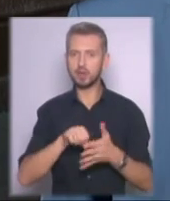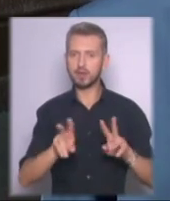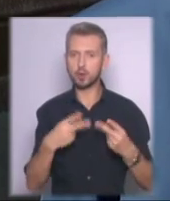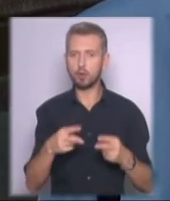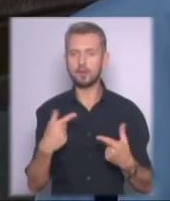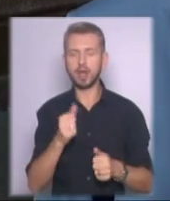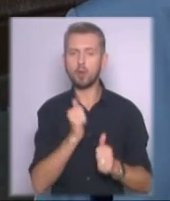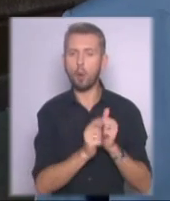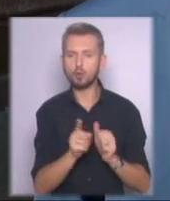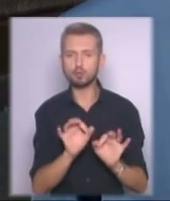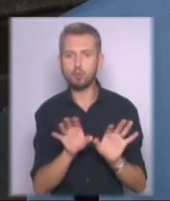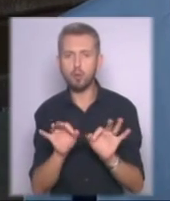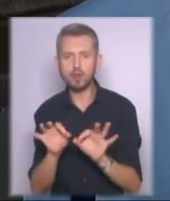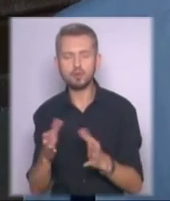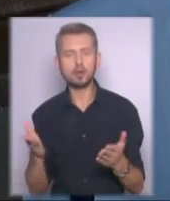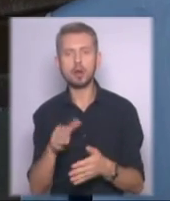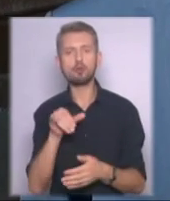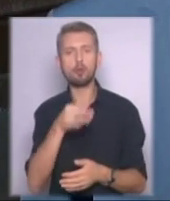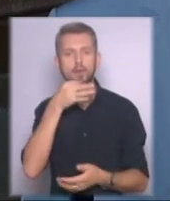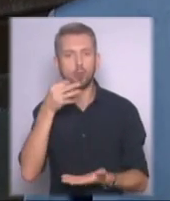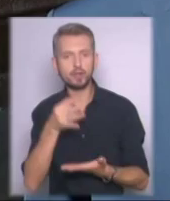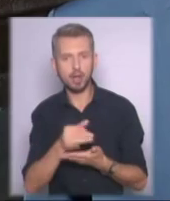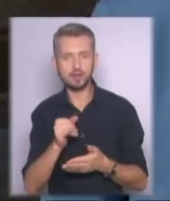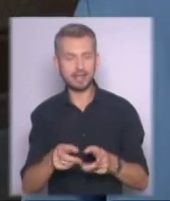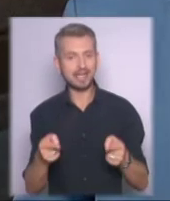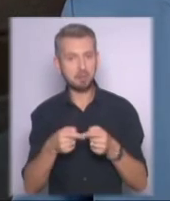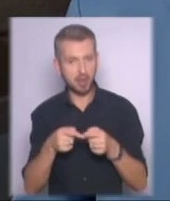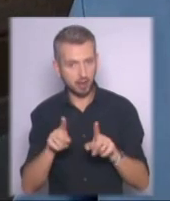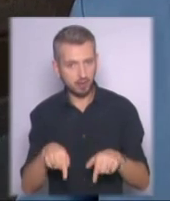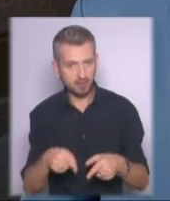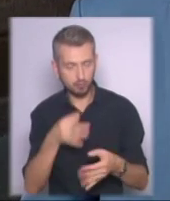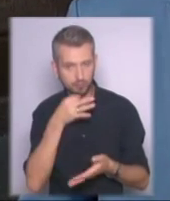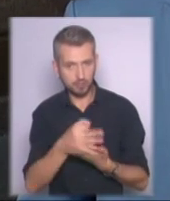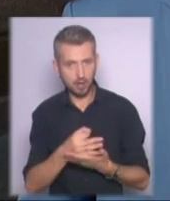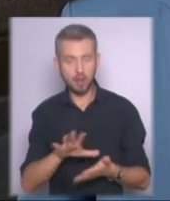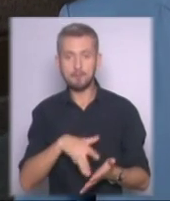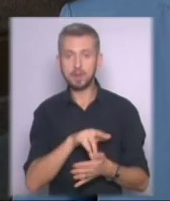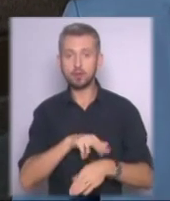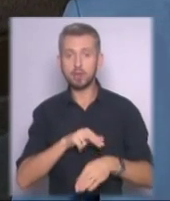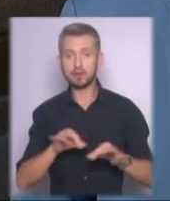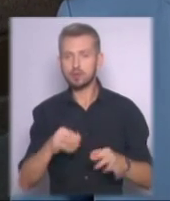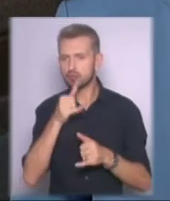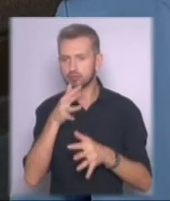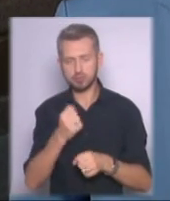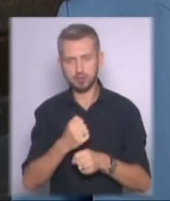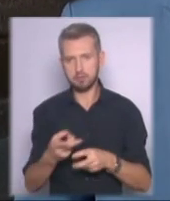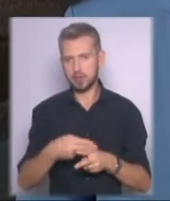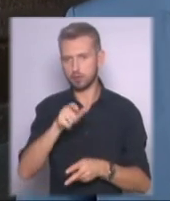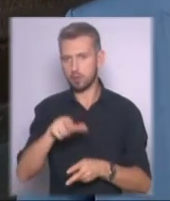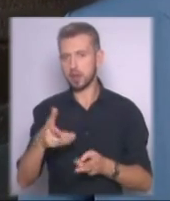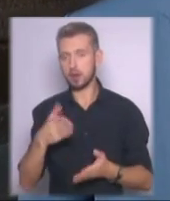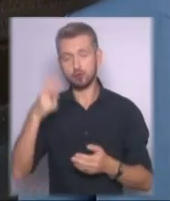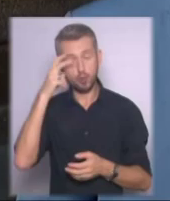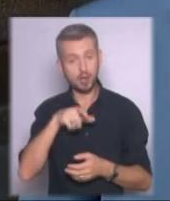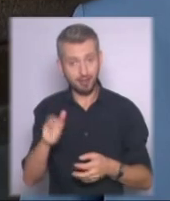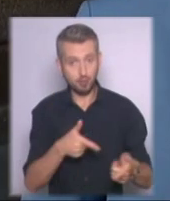де кожному пояснено, яка в нього відповідальність, і кримінальна так само. Міста і міліція нічого не зробить без громадян. Якщо кияни готовять